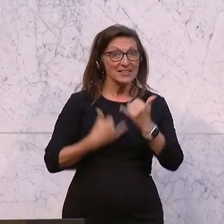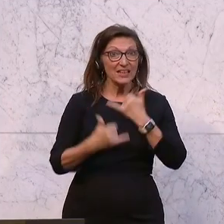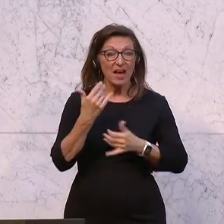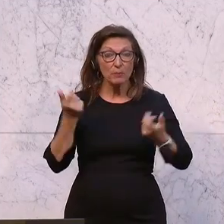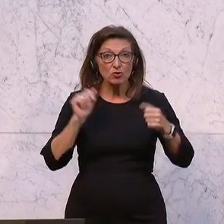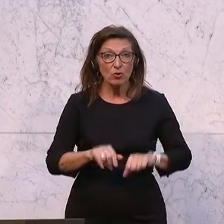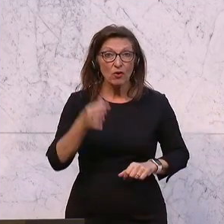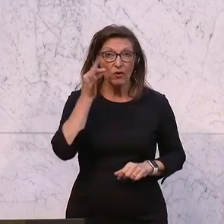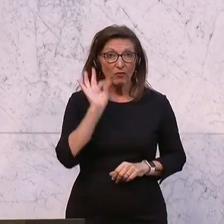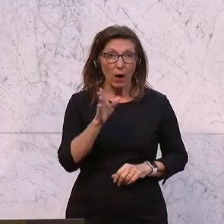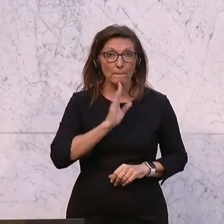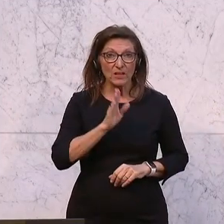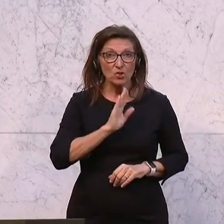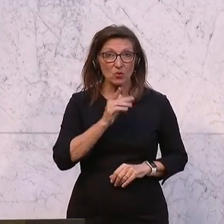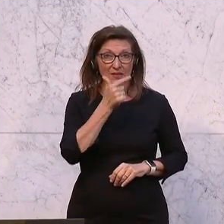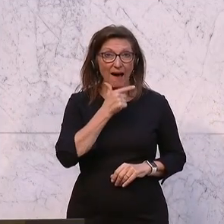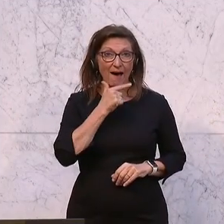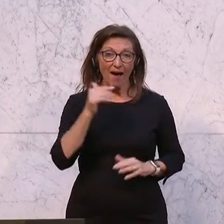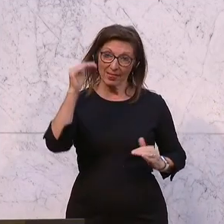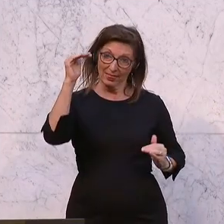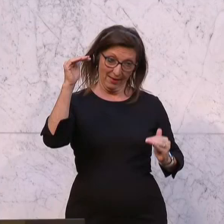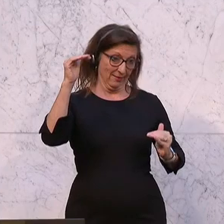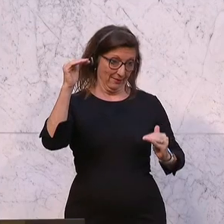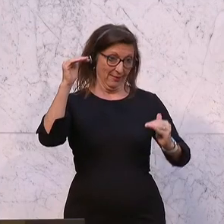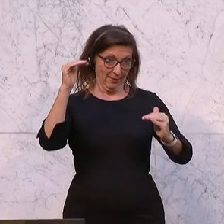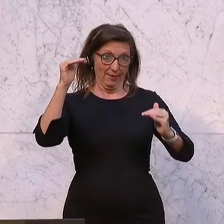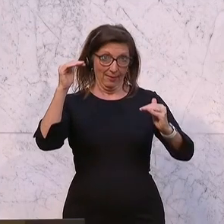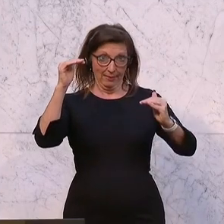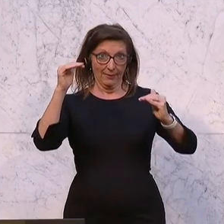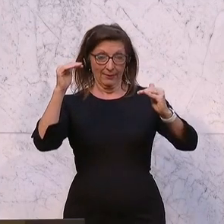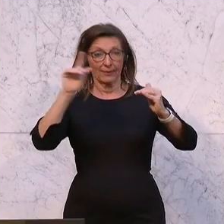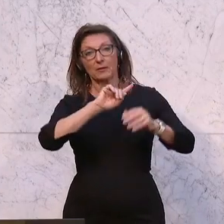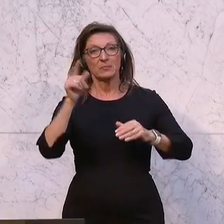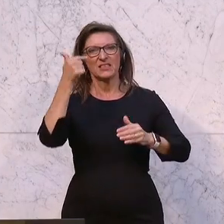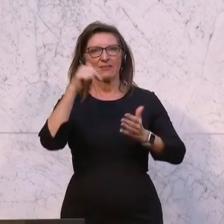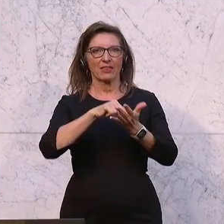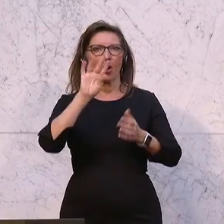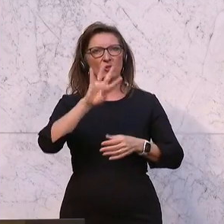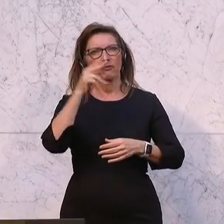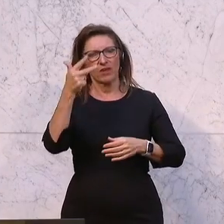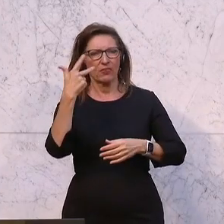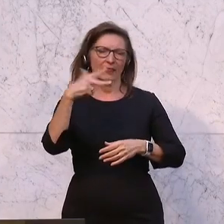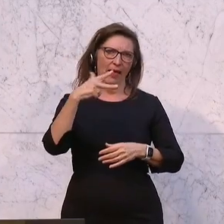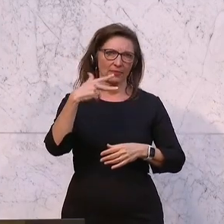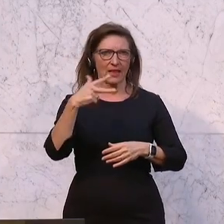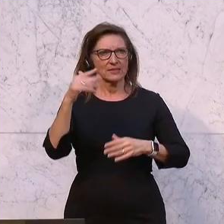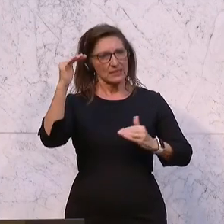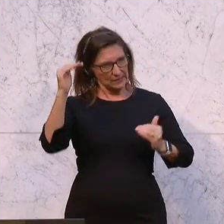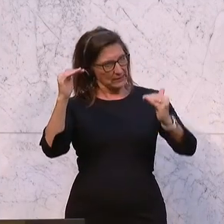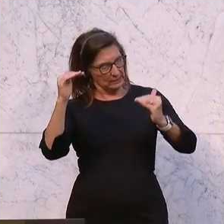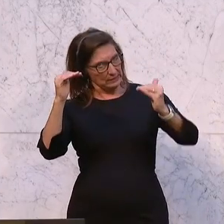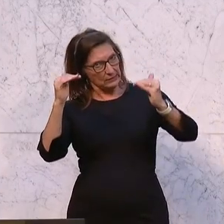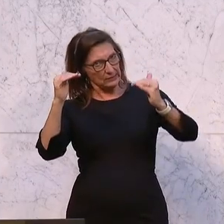Frauenpensionsantrittsalter jetzt sukzessive bis zum Jahr 2034, 2033 auch an das